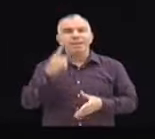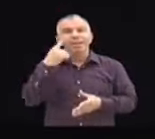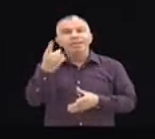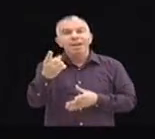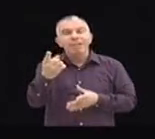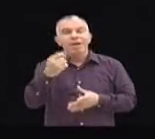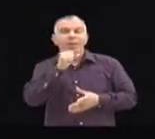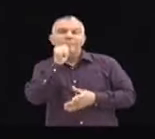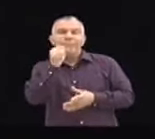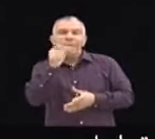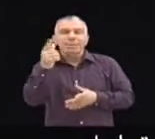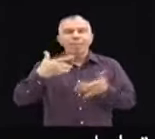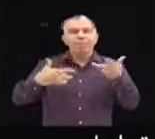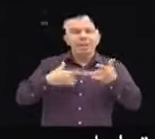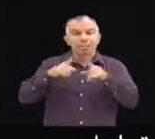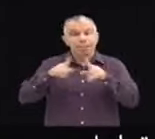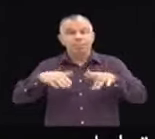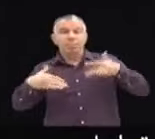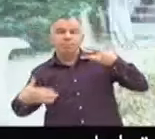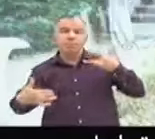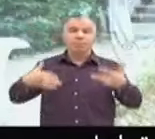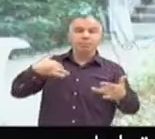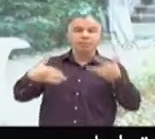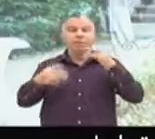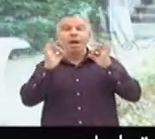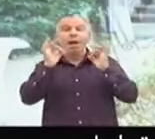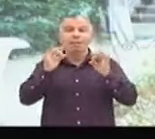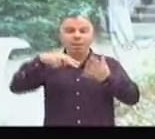Le spectacle, il faut que ça bouge, faut qu'il y ait une gamme.